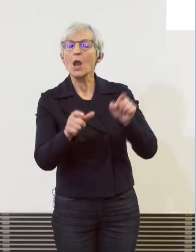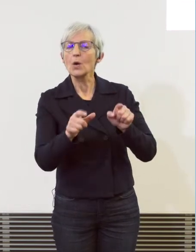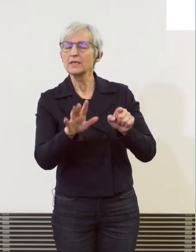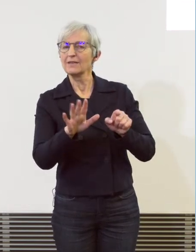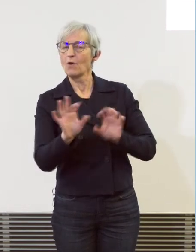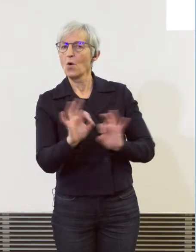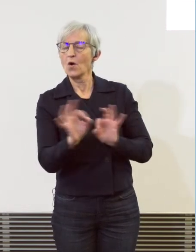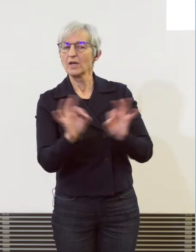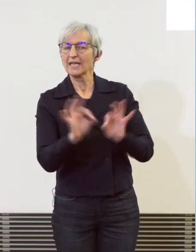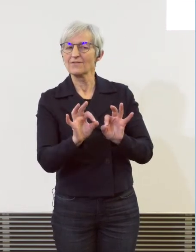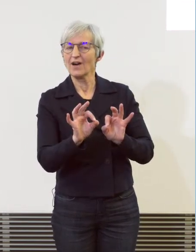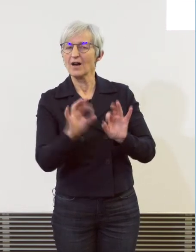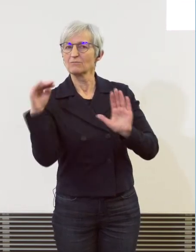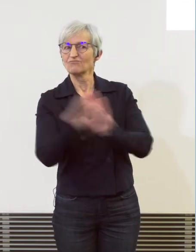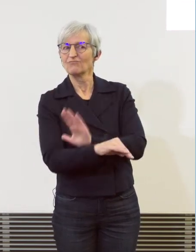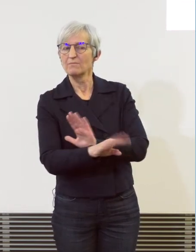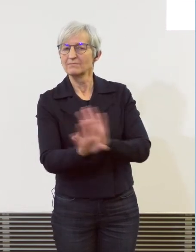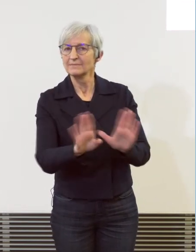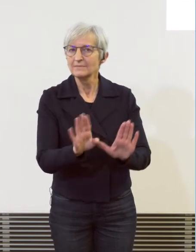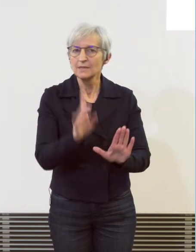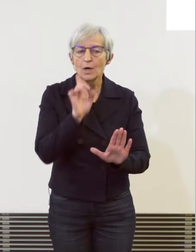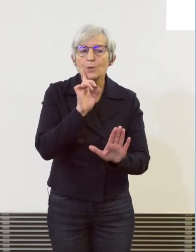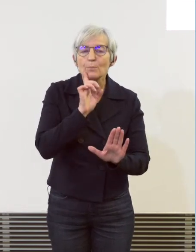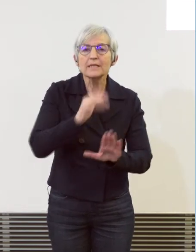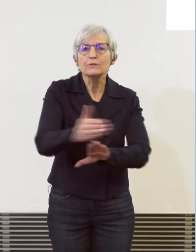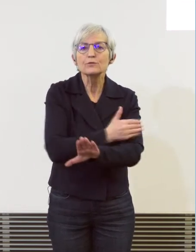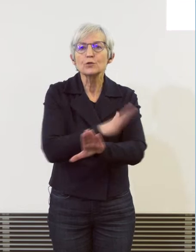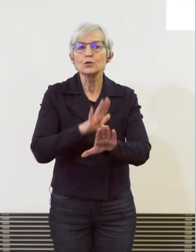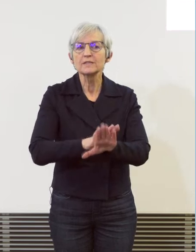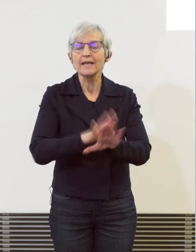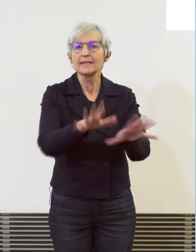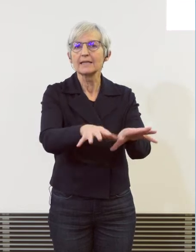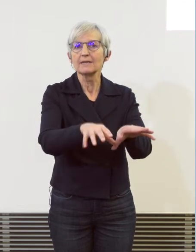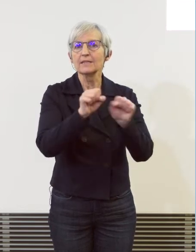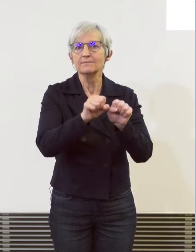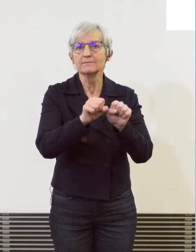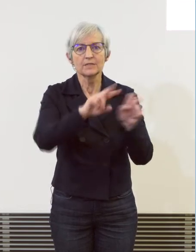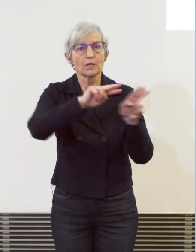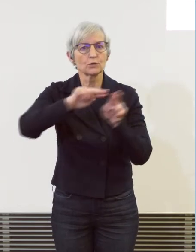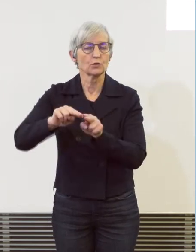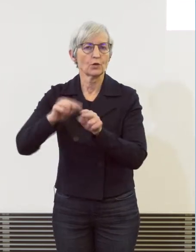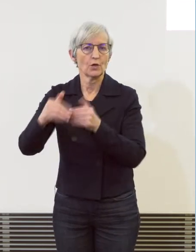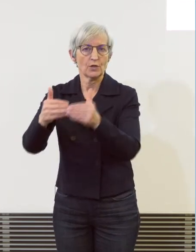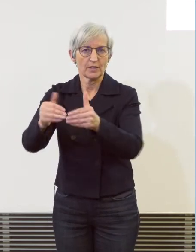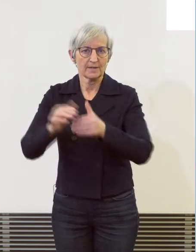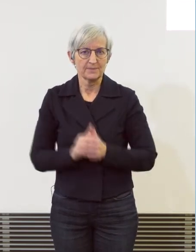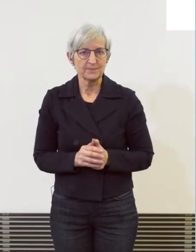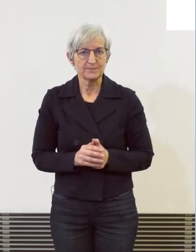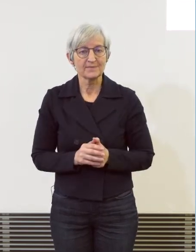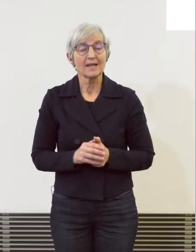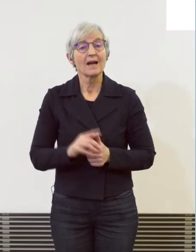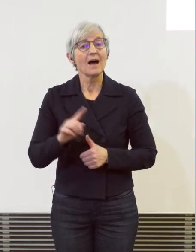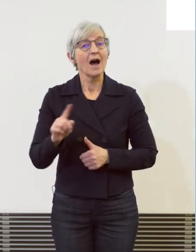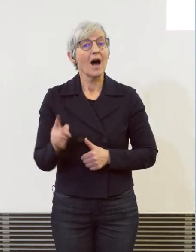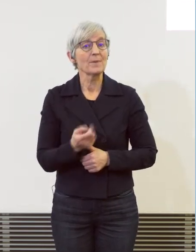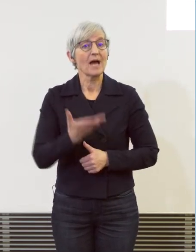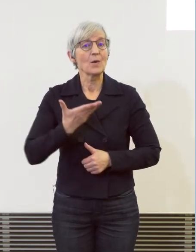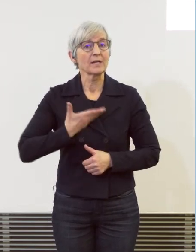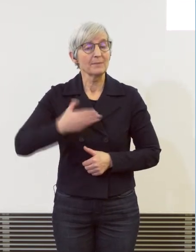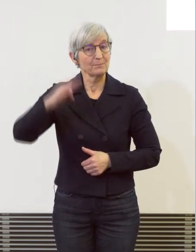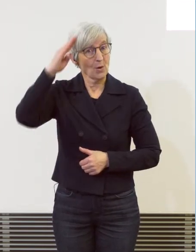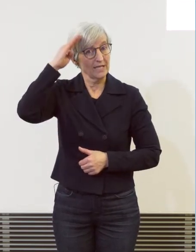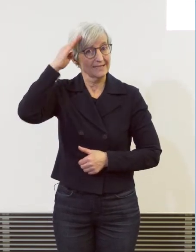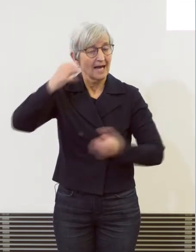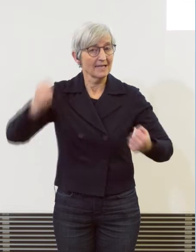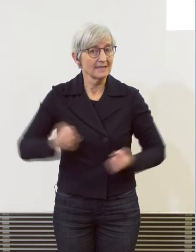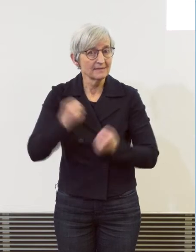frühzeitig aufzunehmen. Wir haben aber dann eben auch die eigentliche polizeiliche Tätigkeit, intensivierte